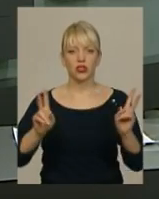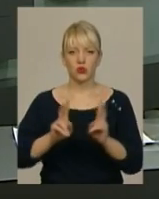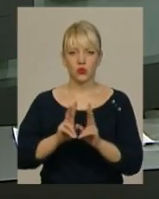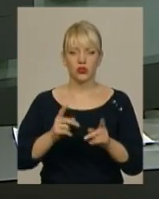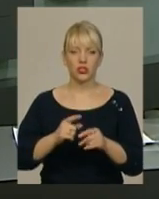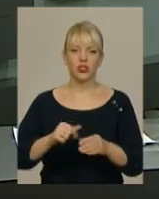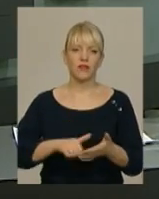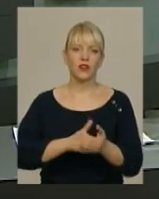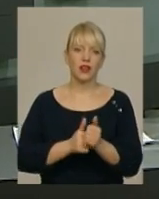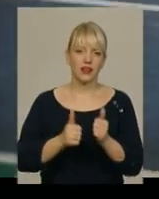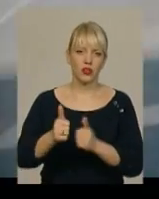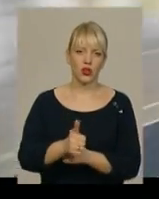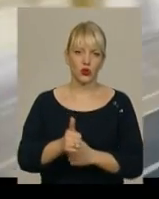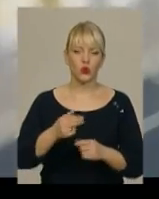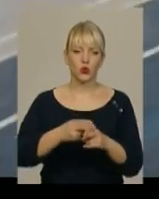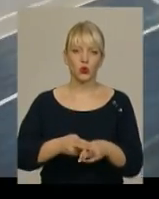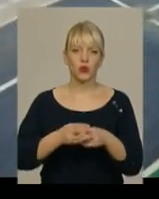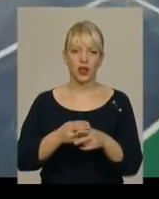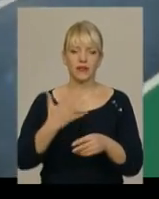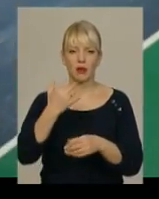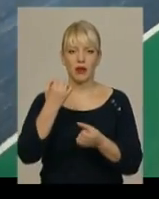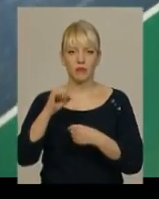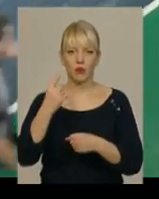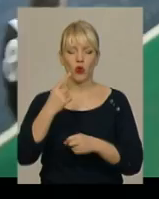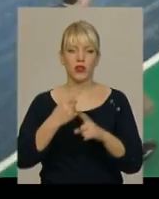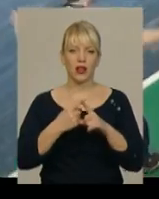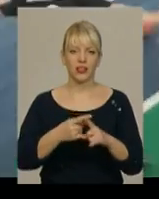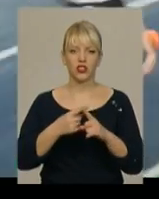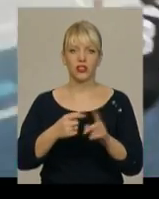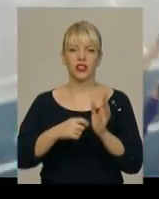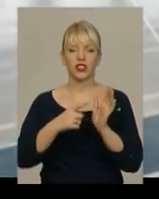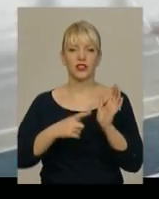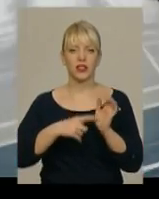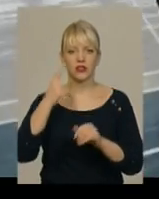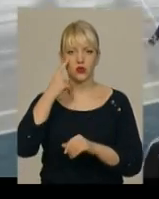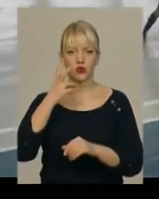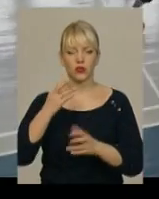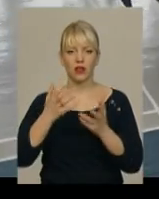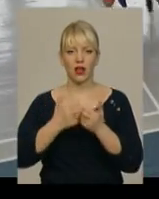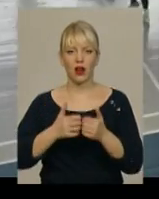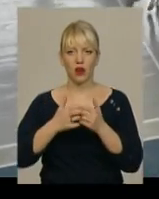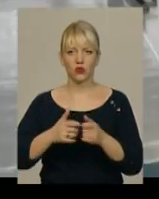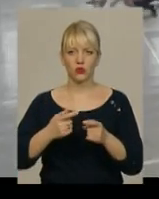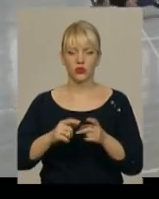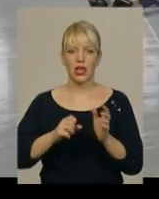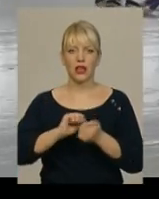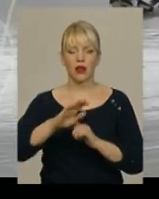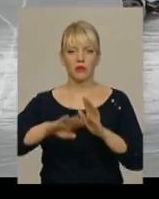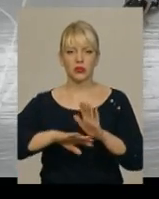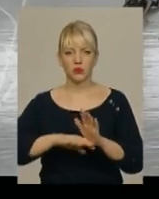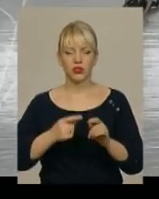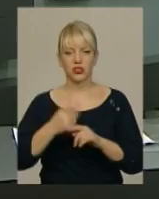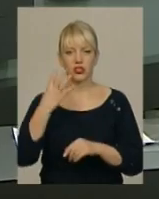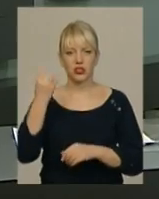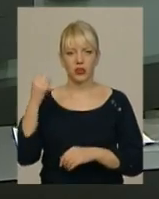команда Дунаївці. У неї п'ять перемог, одна нічия та 16 очок на рахунку. Кам'янець-Подільська фортеця, в якої чотири